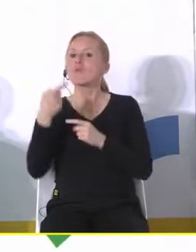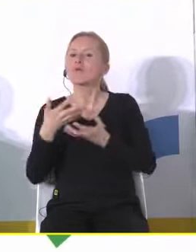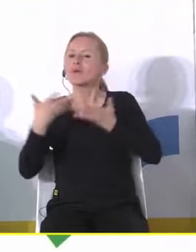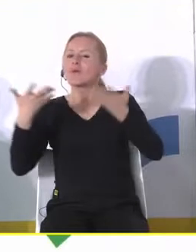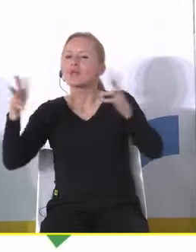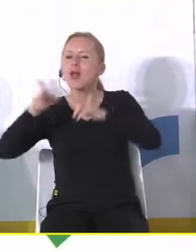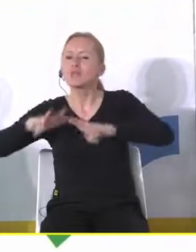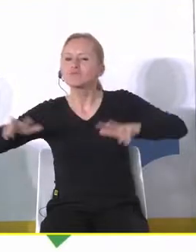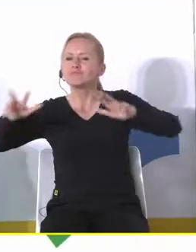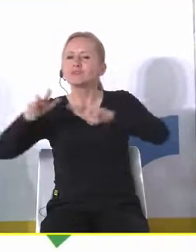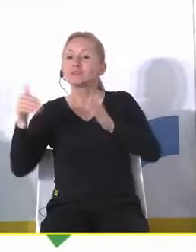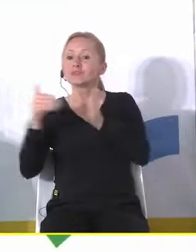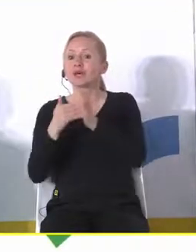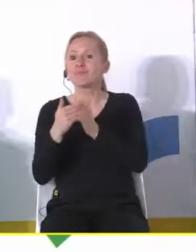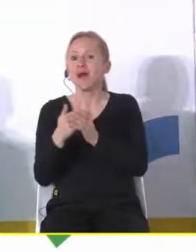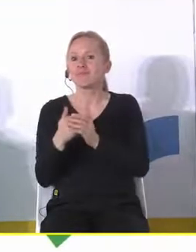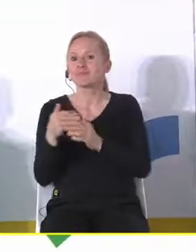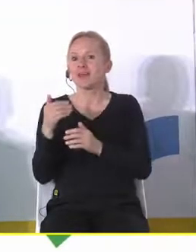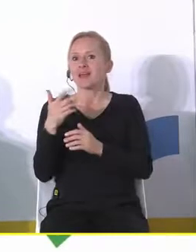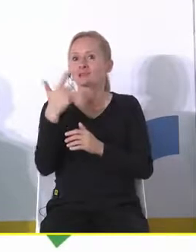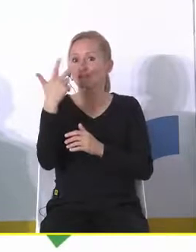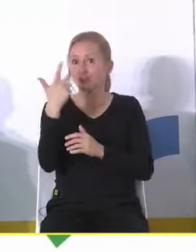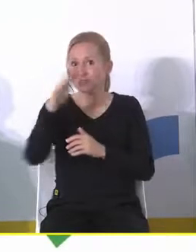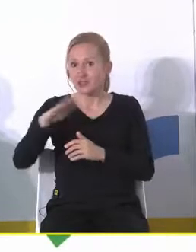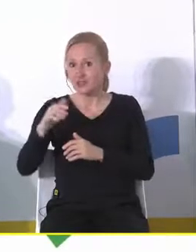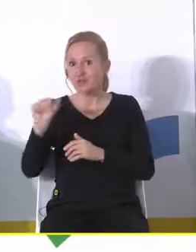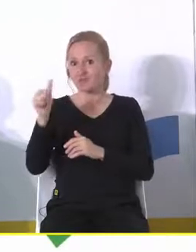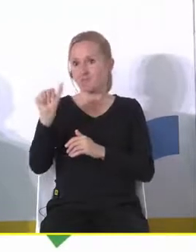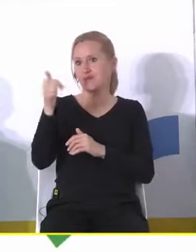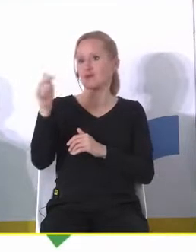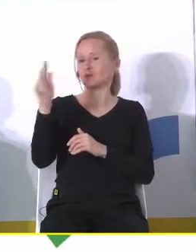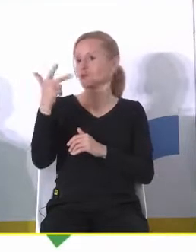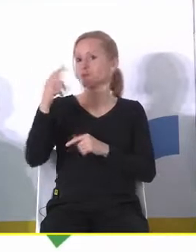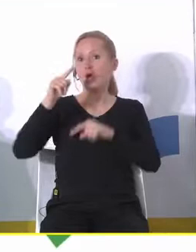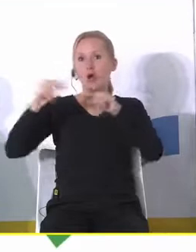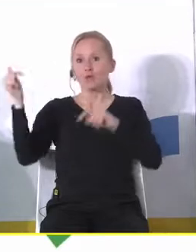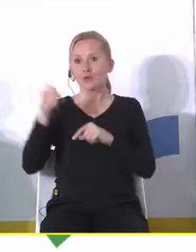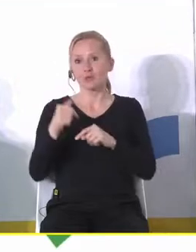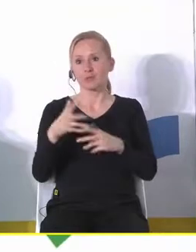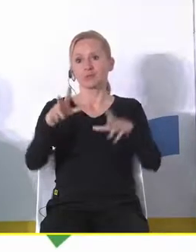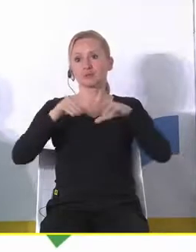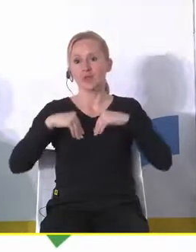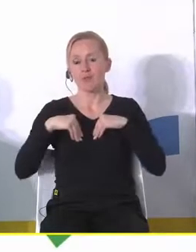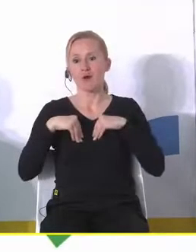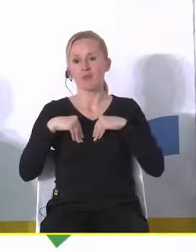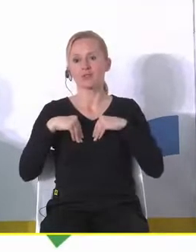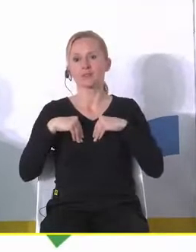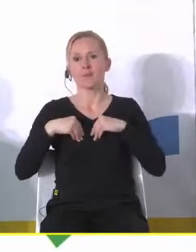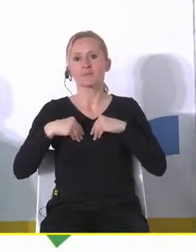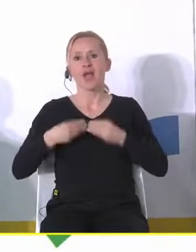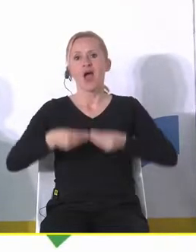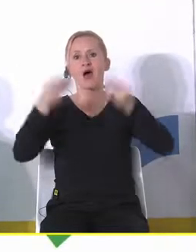wielodzietnych żeby było trzecie dziecko to wcześniej musi być drugie dziecko wcześniej musi być pierwsze dziecko czyli musimy właśnie akcentować ten aspekt